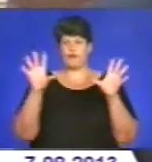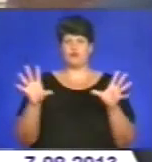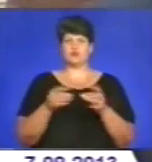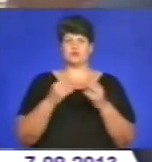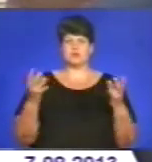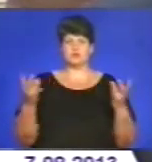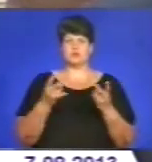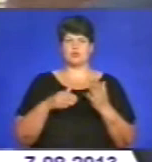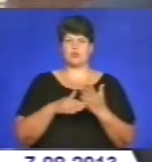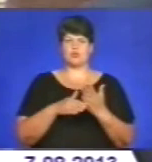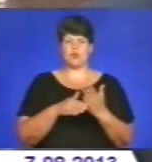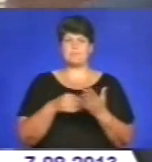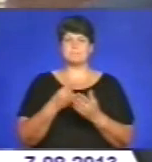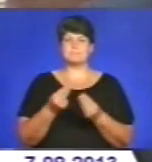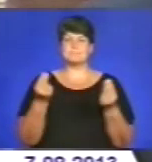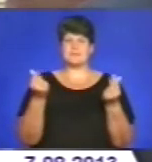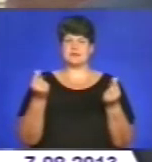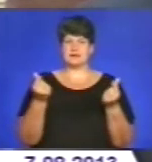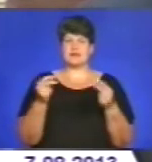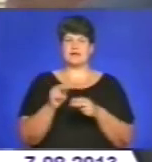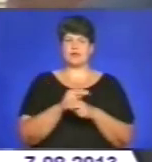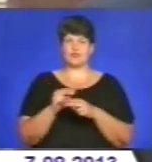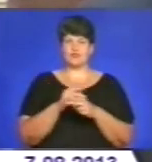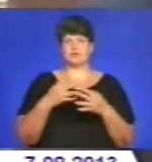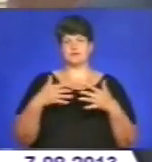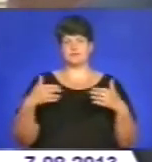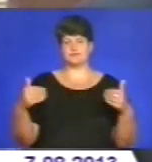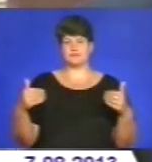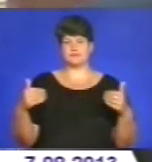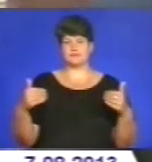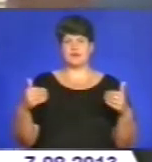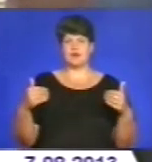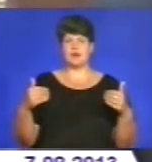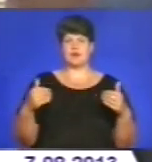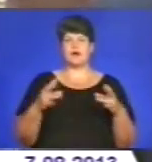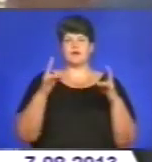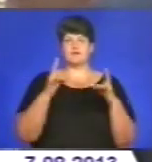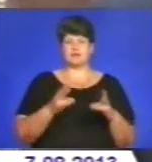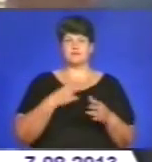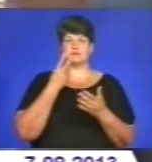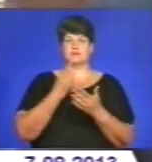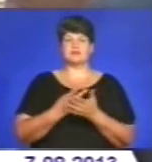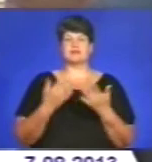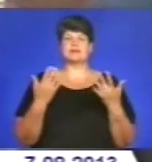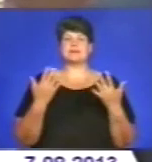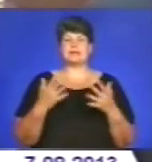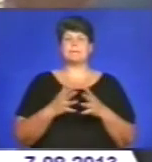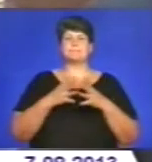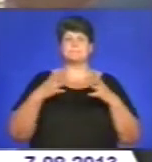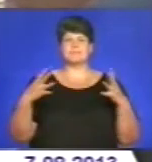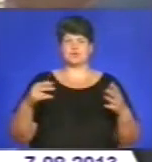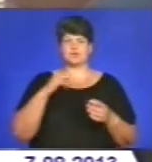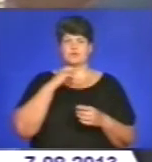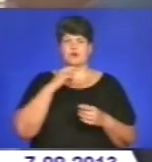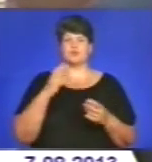допомогу, матеріальне лікування тощо. Аварія засвідчила, наскільки більше уваги і зусиль